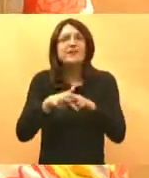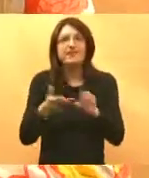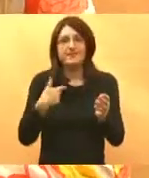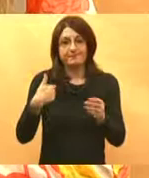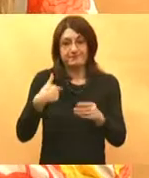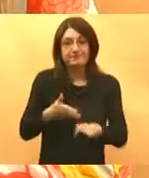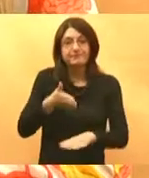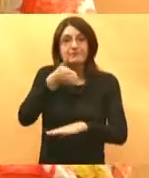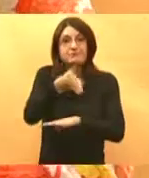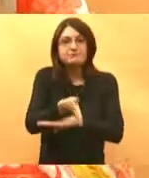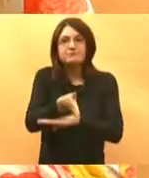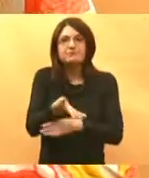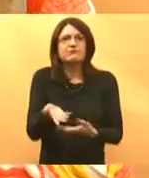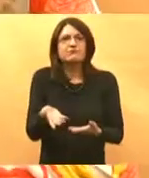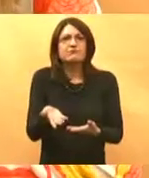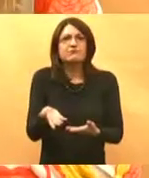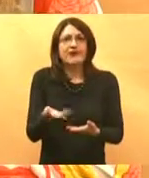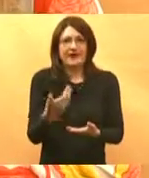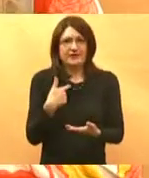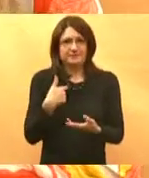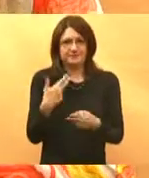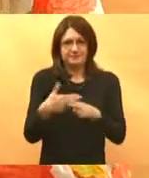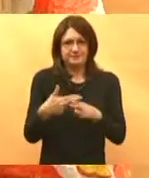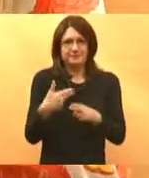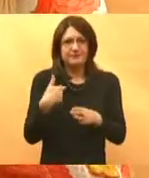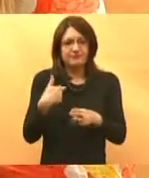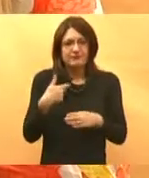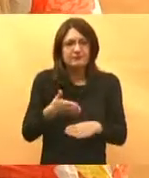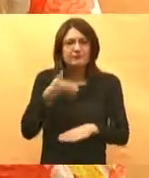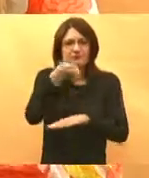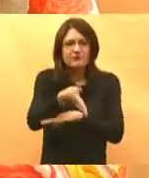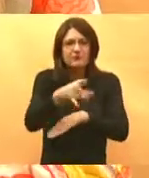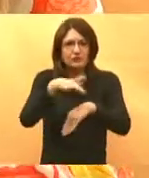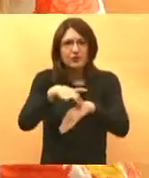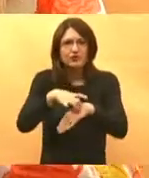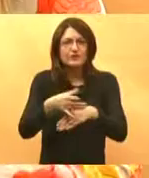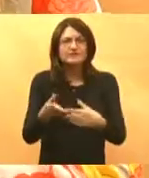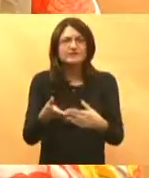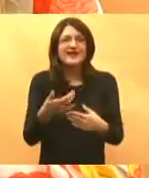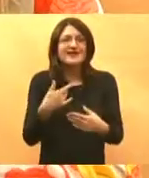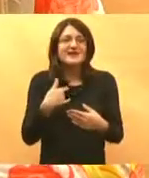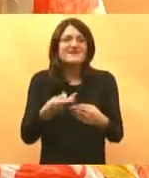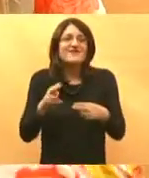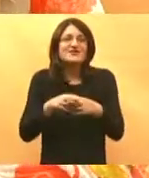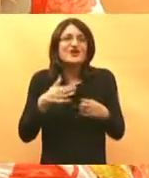i ne zna, zapravo, mi smo, kad smo pacijenti, mi smo vrlo u tom trenu vrlo senzibilni,